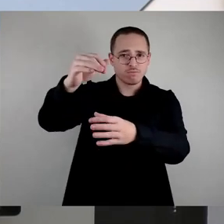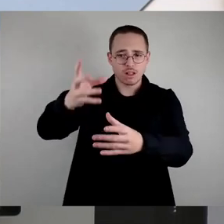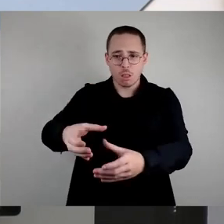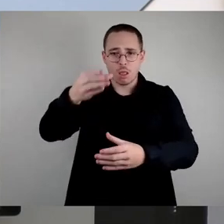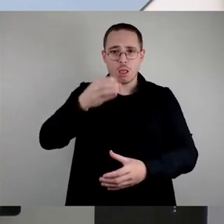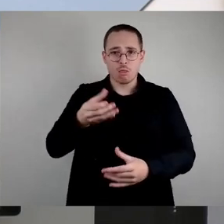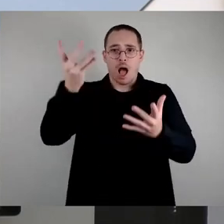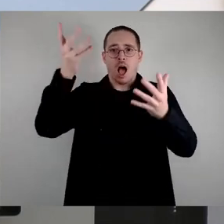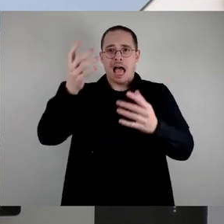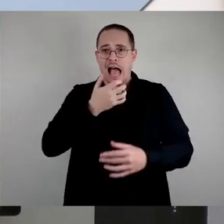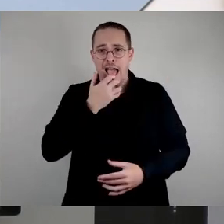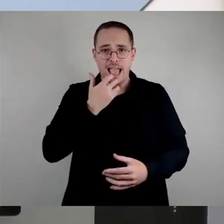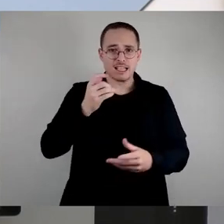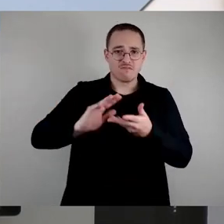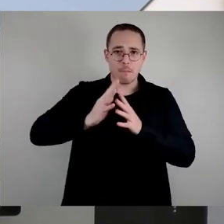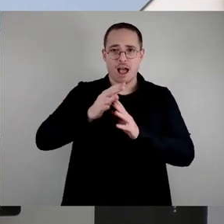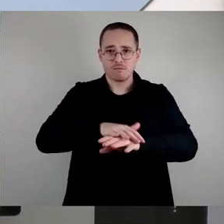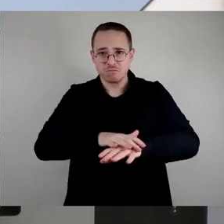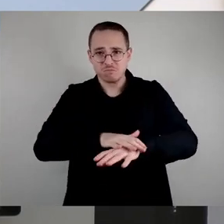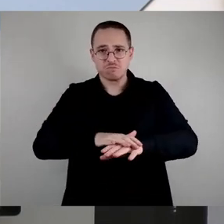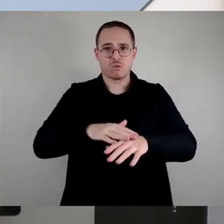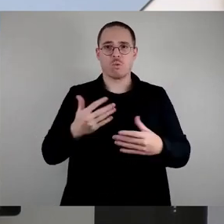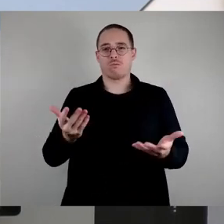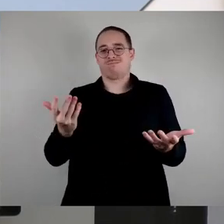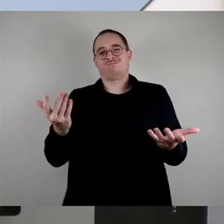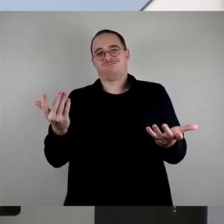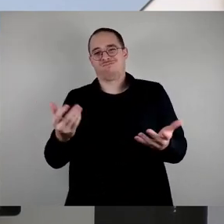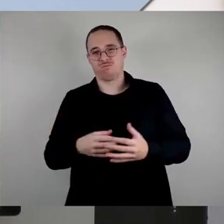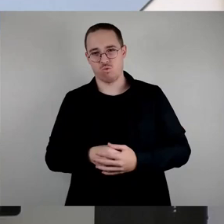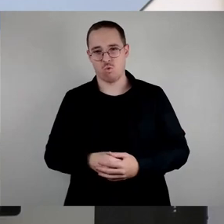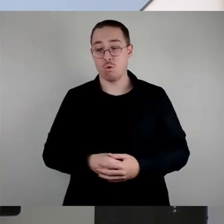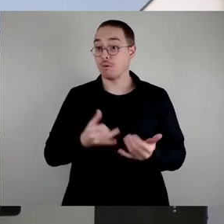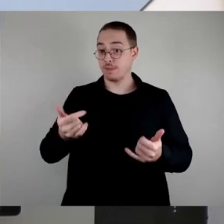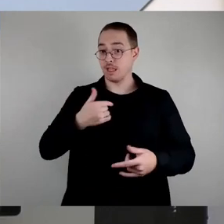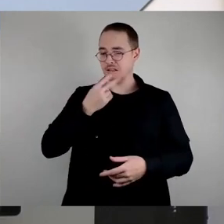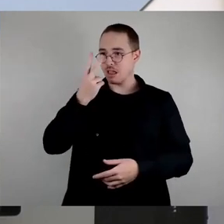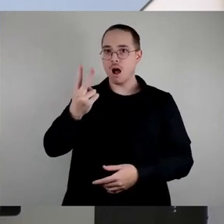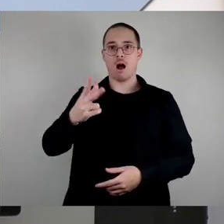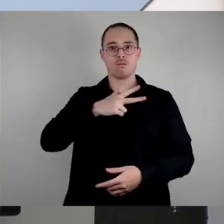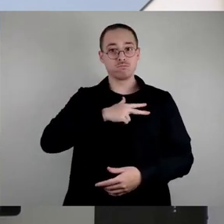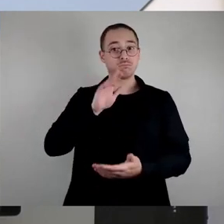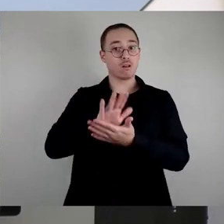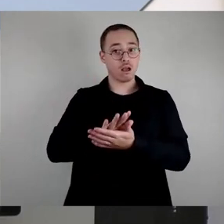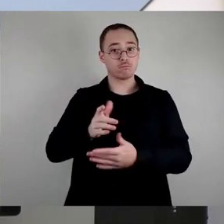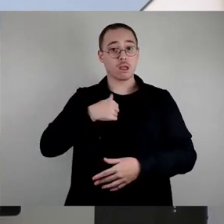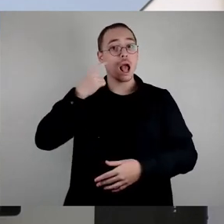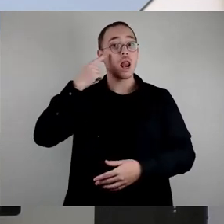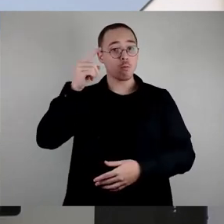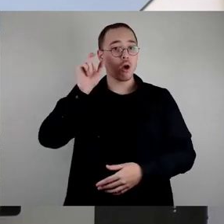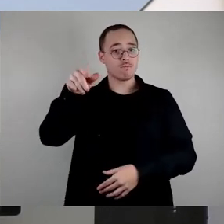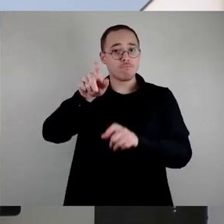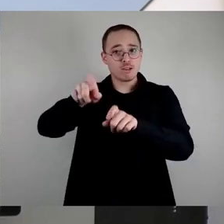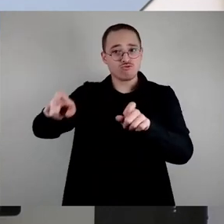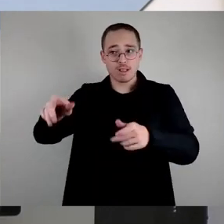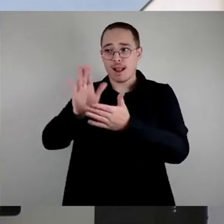gibt mir den Glauben an die Menschheit wieder zurück, weil sich hier, ja, weil sich hier was